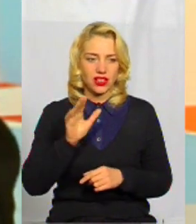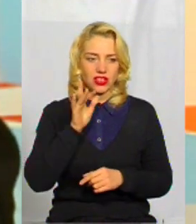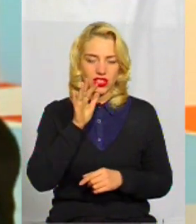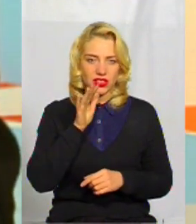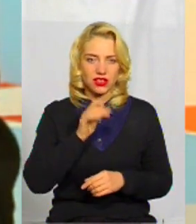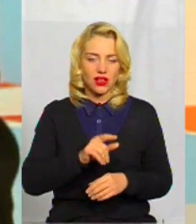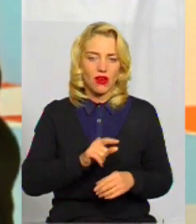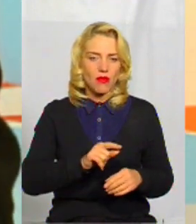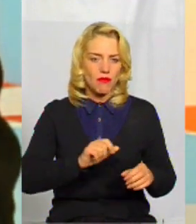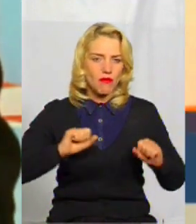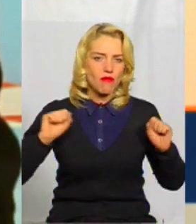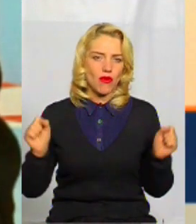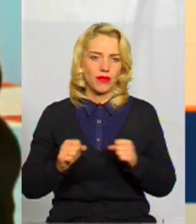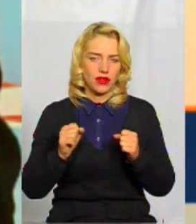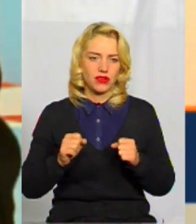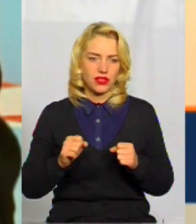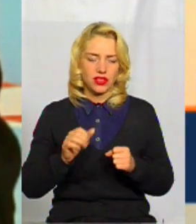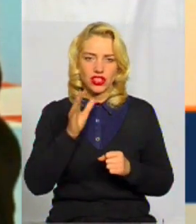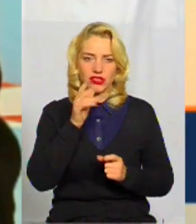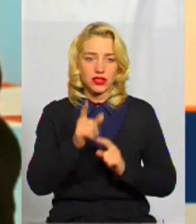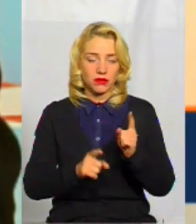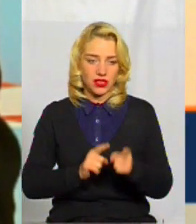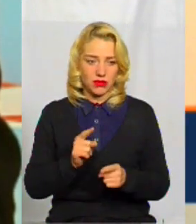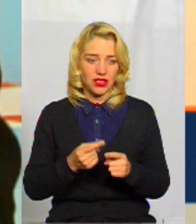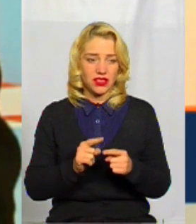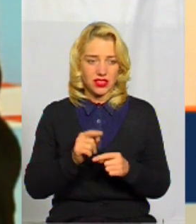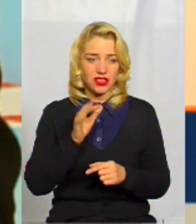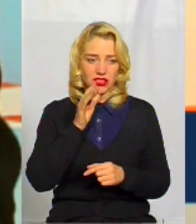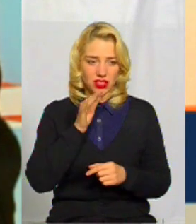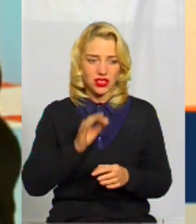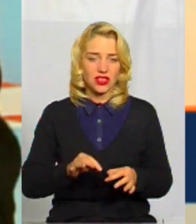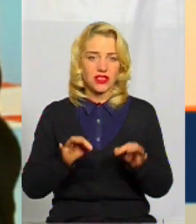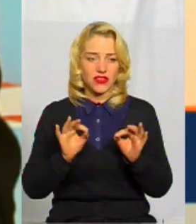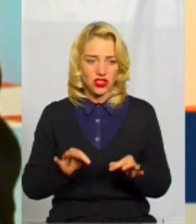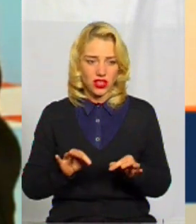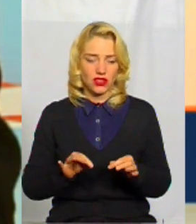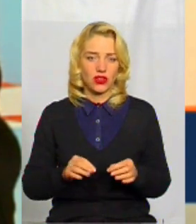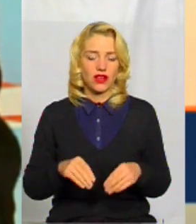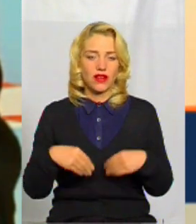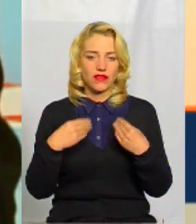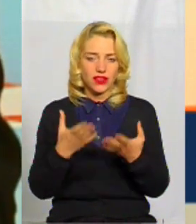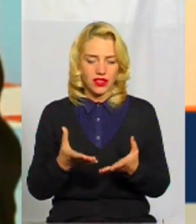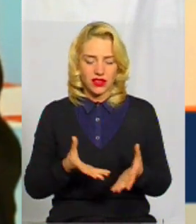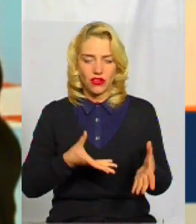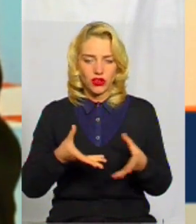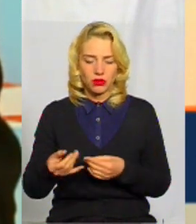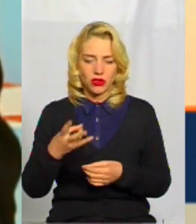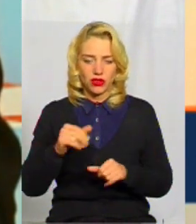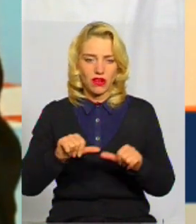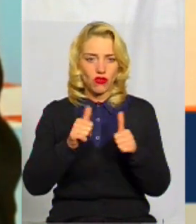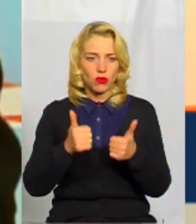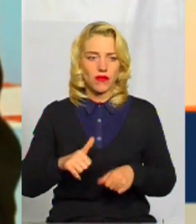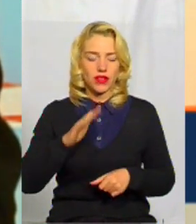мобільностей, час перемін. І цей час, звичайно, відкладає відбиток на формування